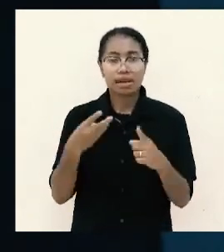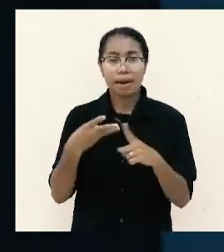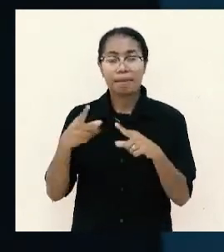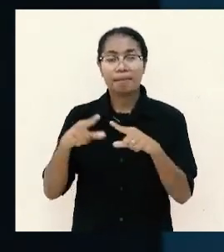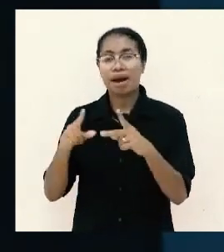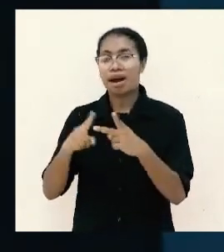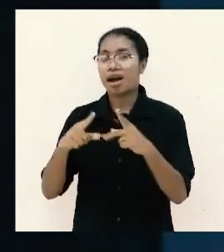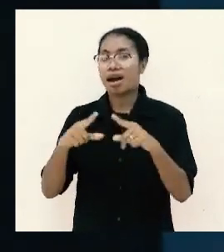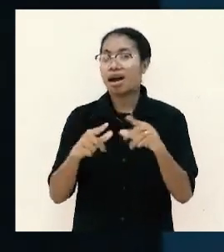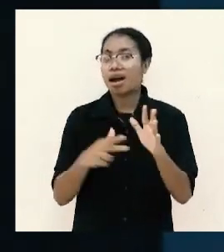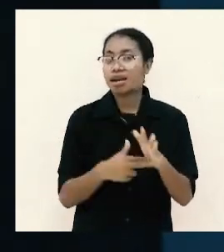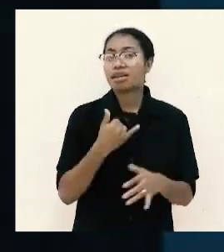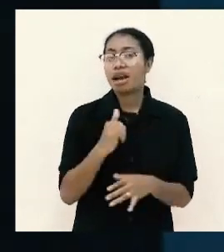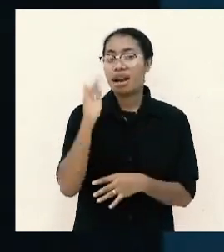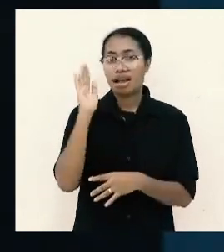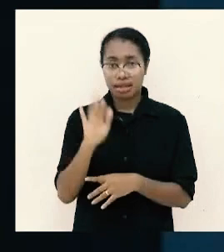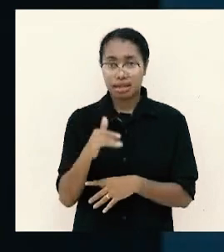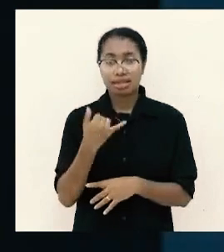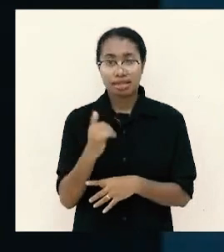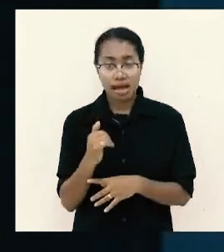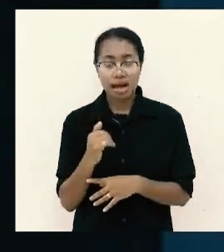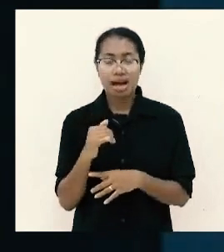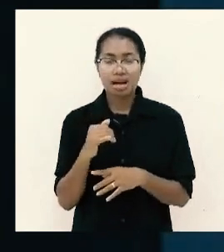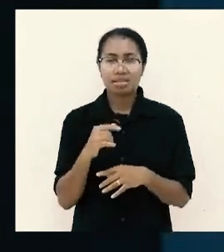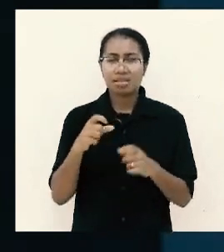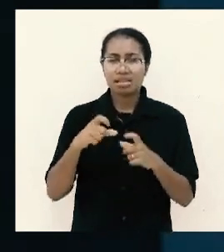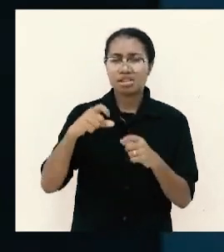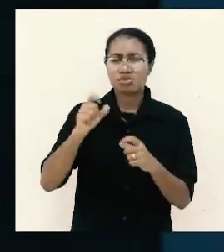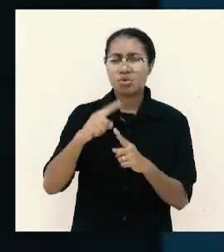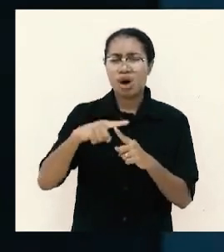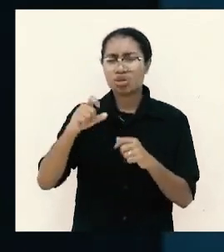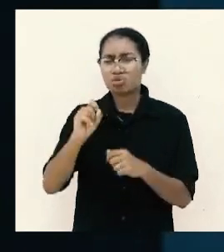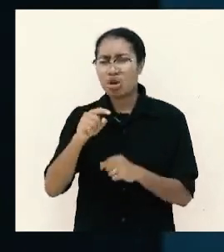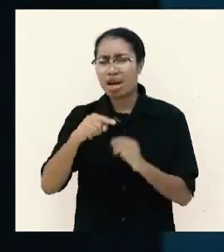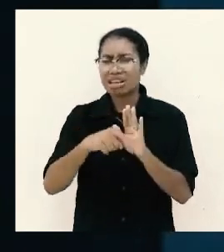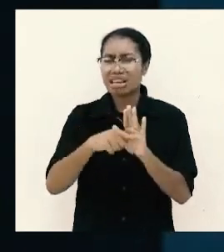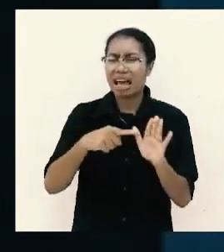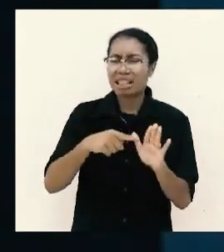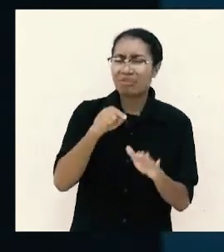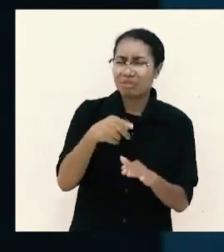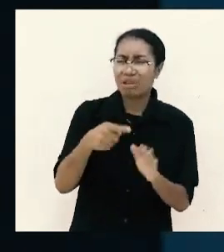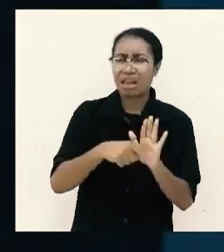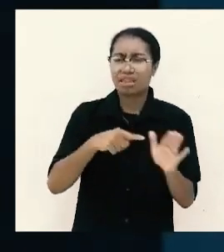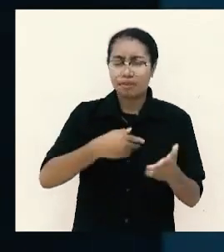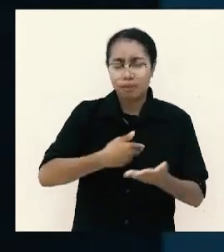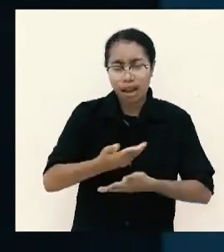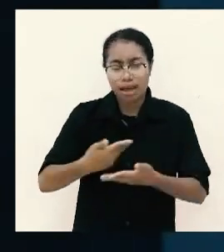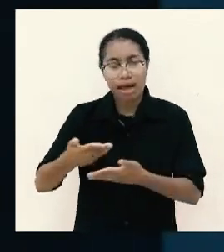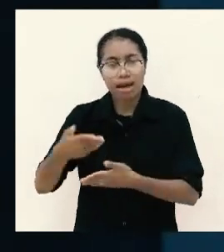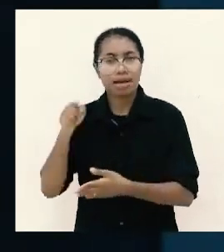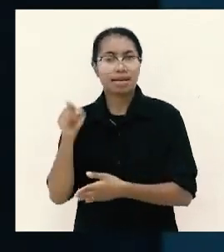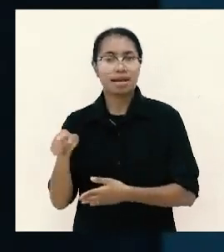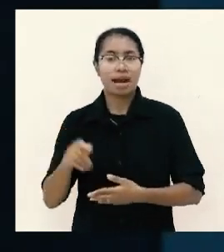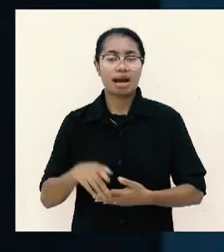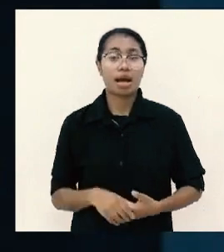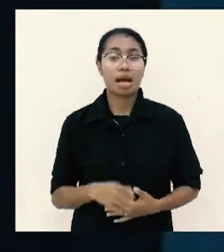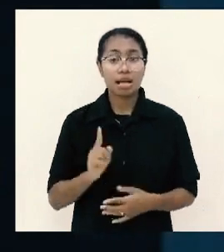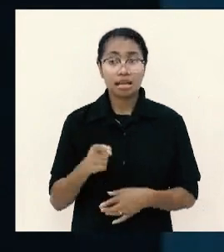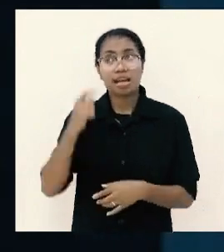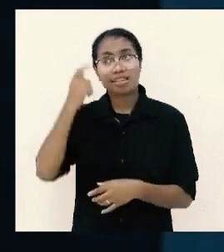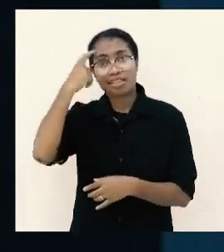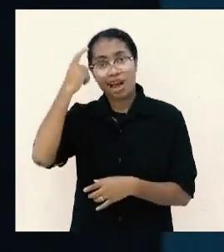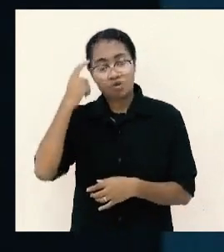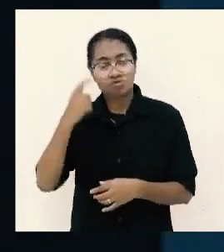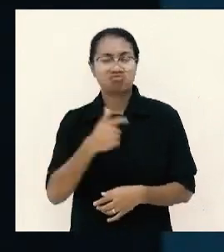yang akhirnya menjadi sesuatu yang negatif bagi pelayanan dia dia tahu hati